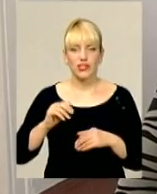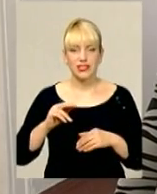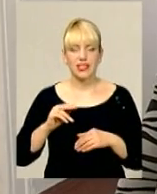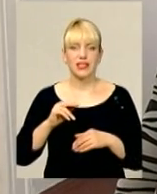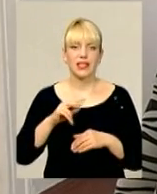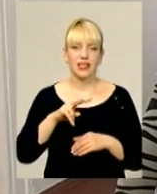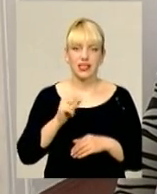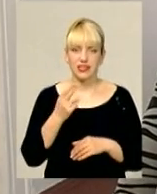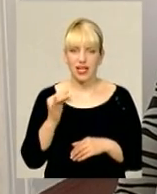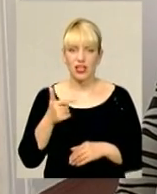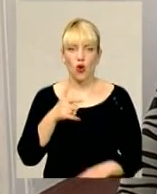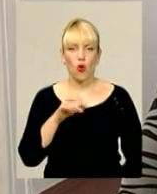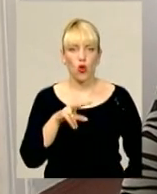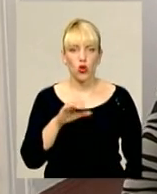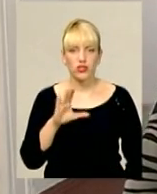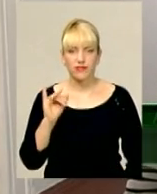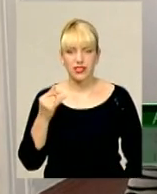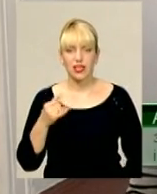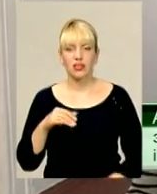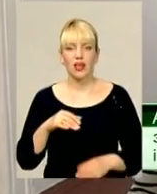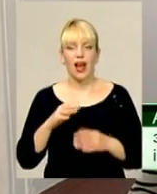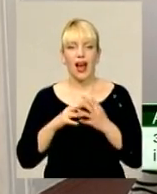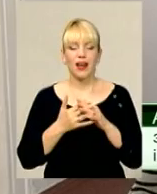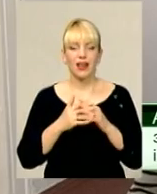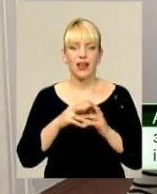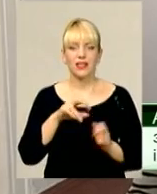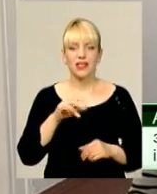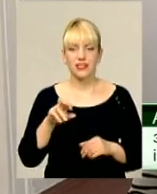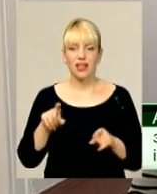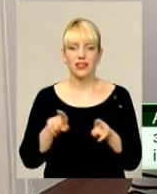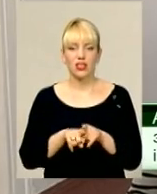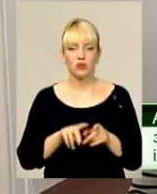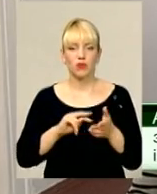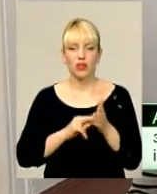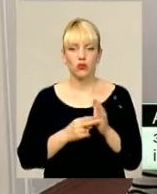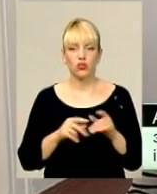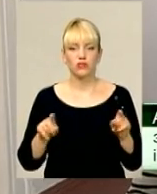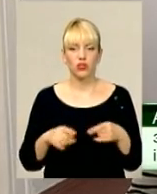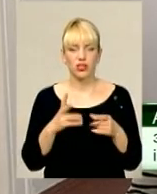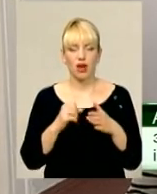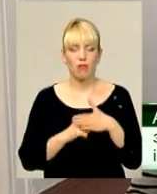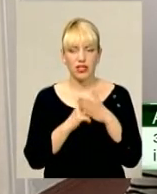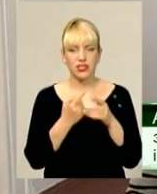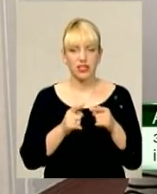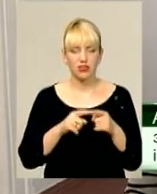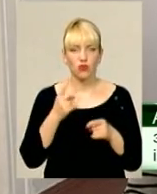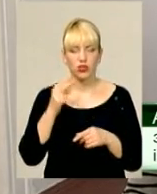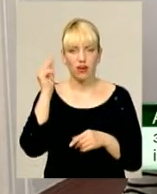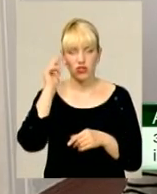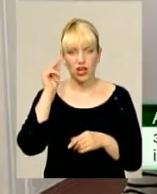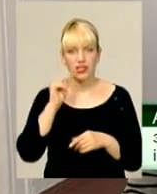ліцей теж планується створити на базі цих двох навчальних закладів